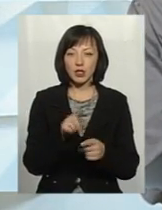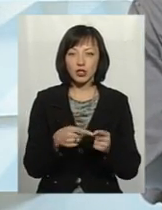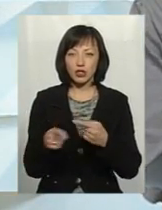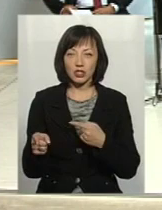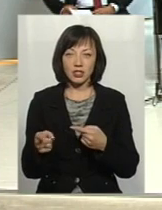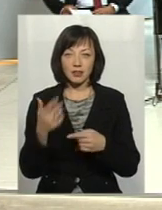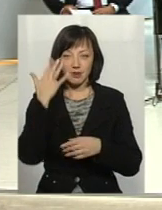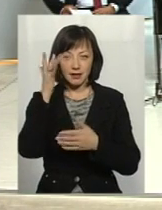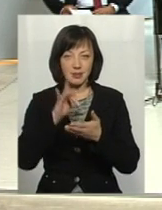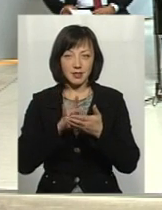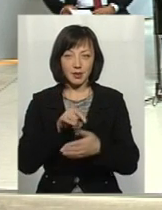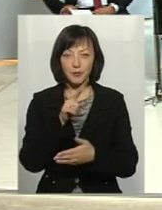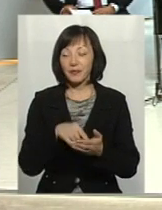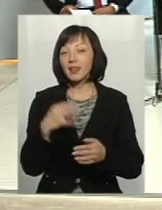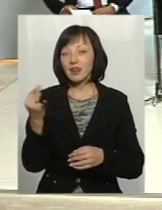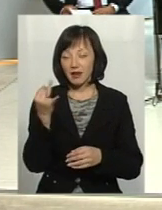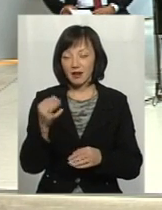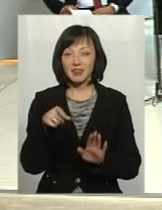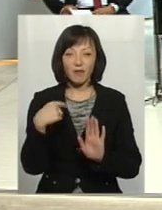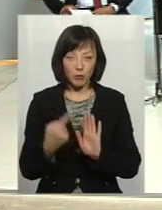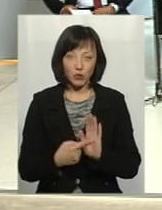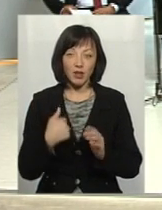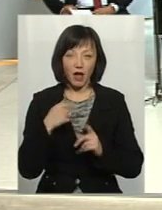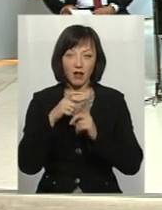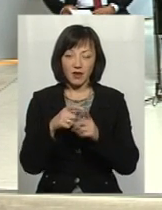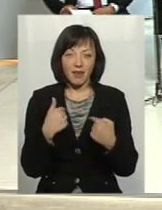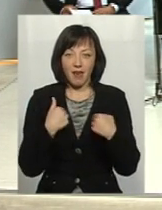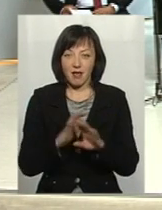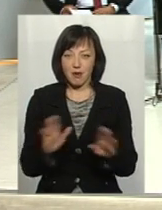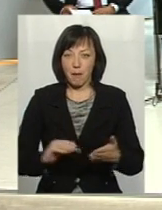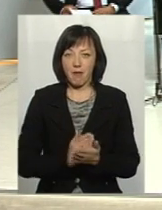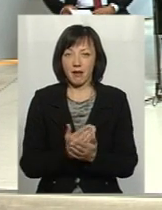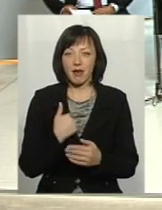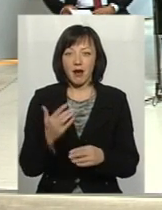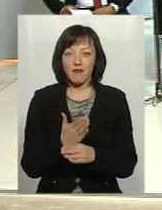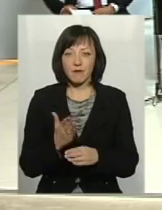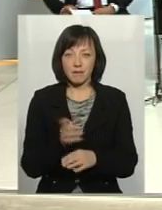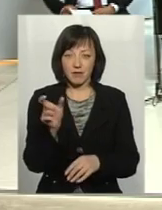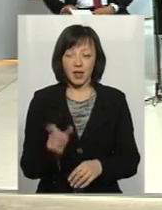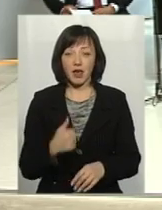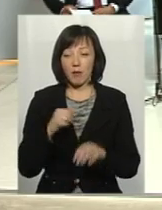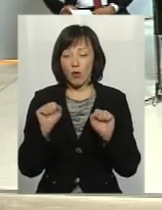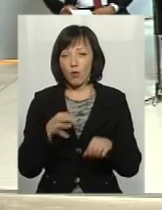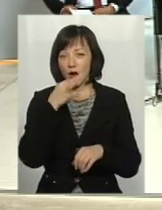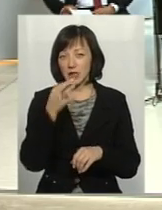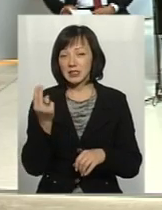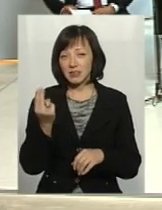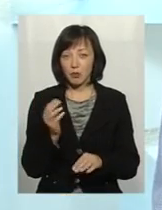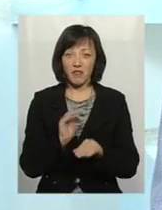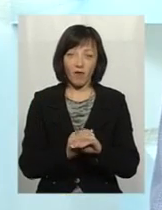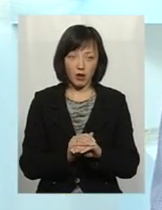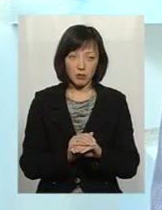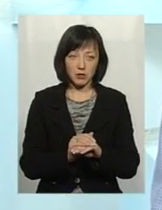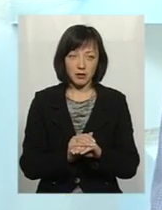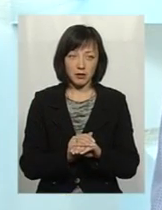цілі. Інтересний питання. Ань, я вам відповію. Я не політик, я производственник. Я можу говорити цифрами, я можу говорити фактами.